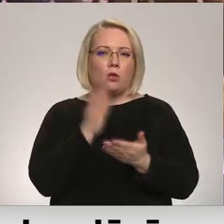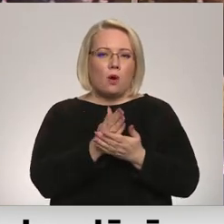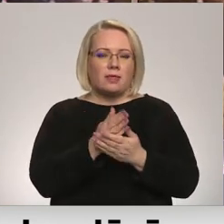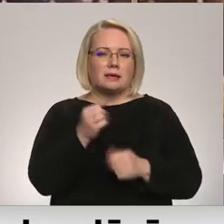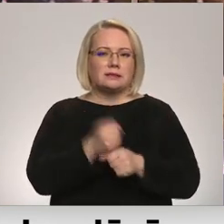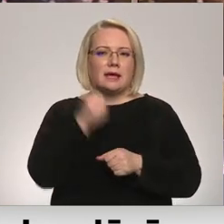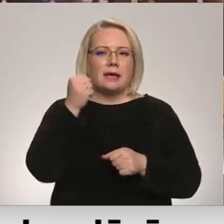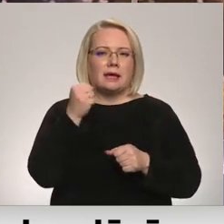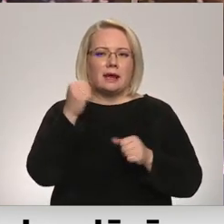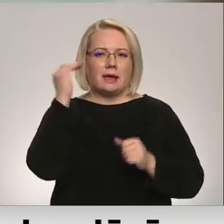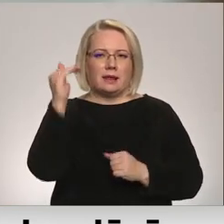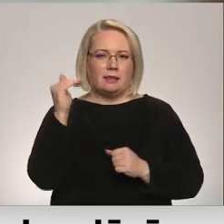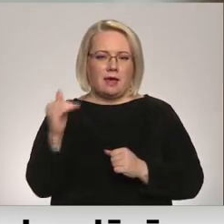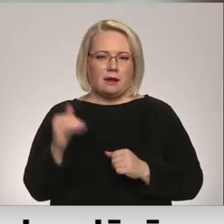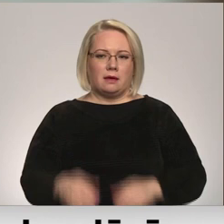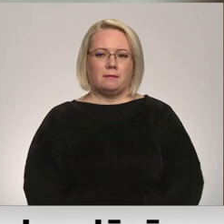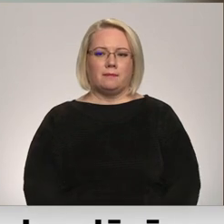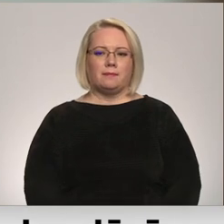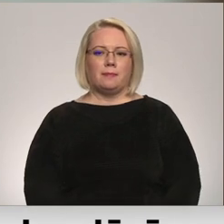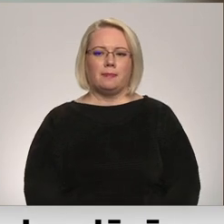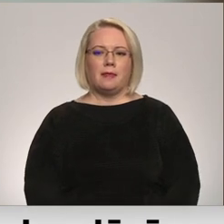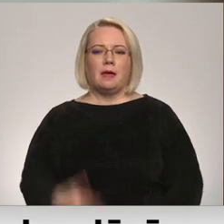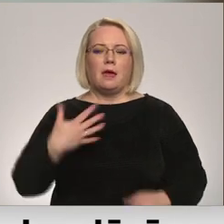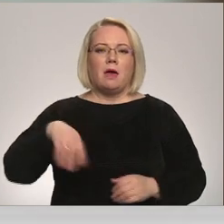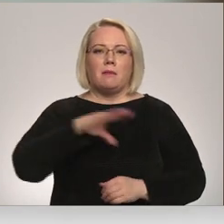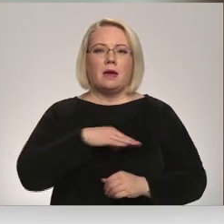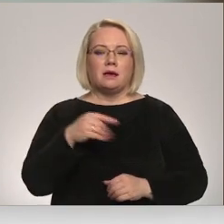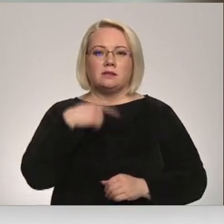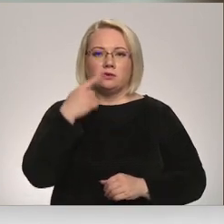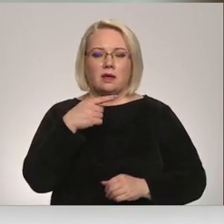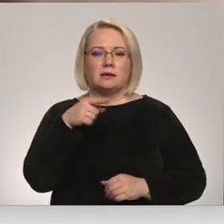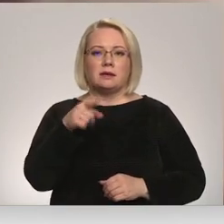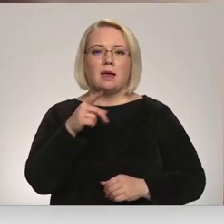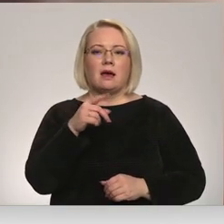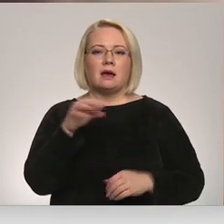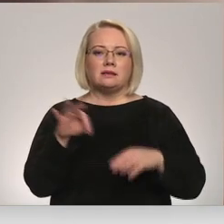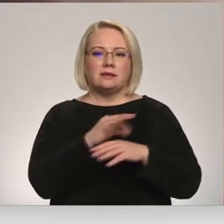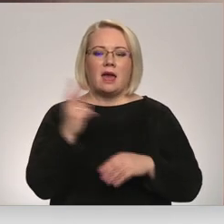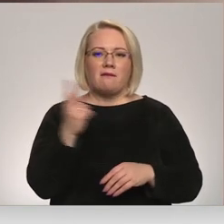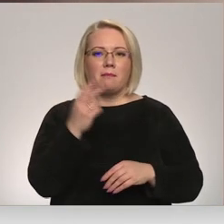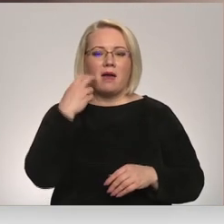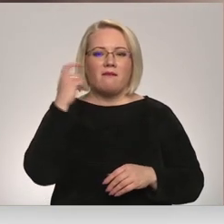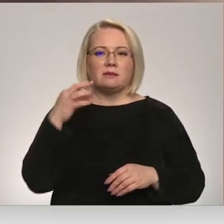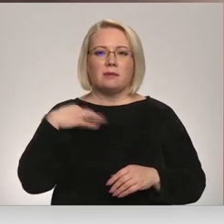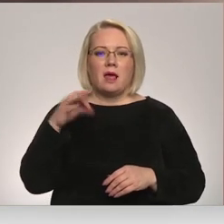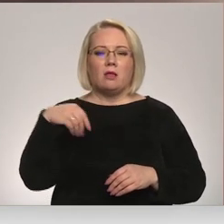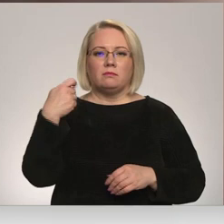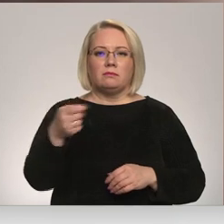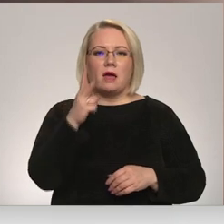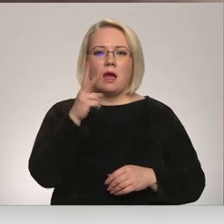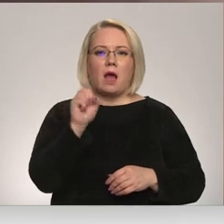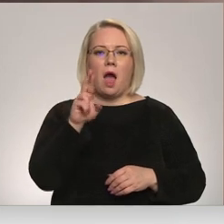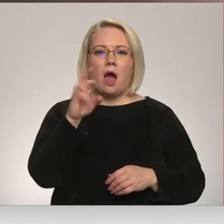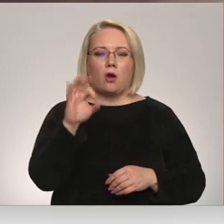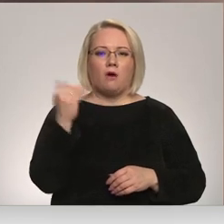strikti kritēriji. Mēs viņu izrunājam kā Karo. Ādažnieks Kārlis ar sievu vecākajiem dēlam vārdu Karo devuši pēc